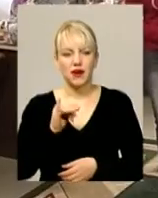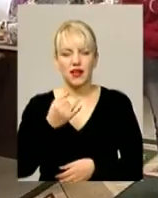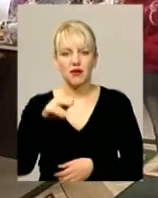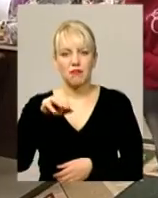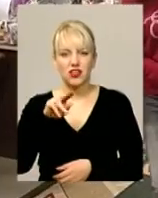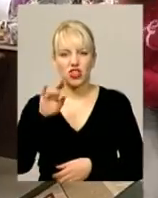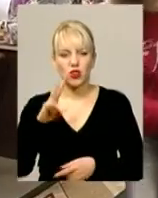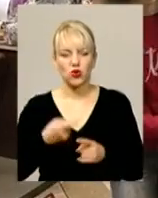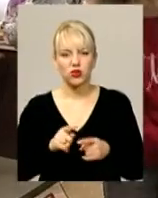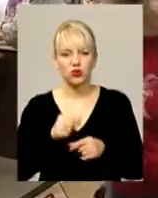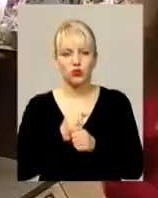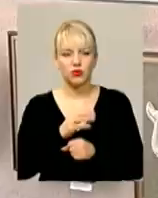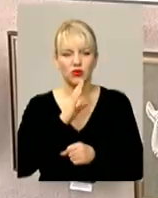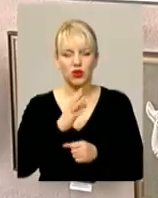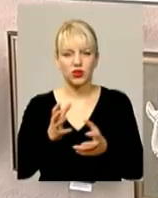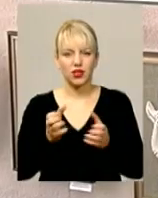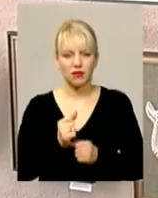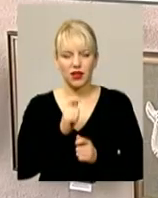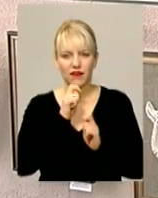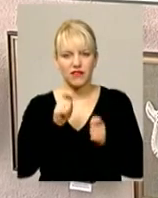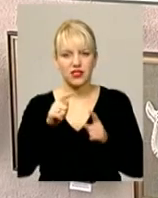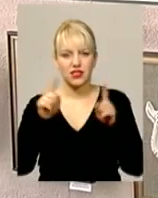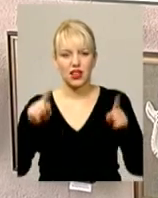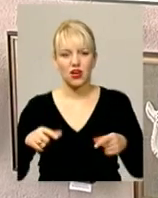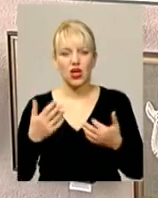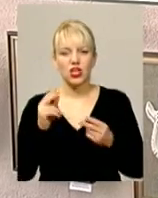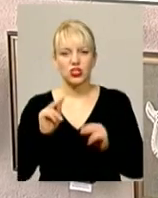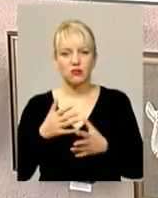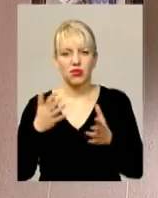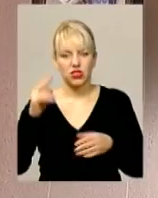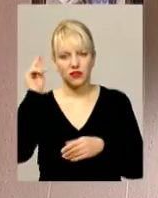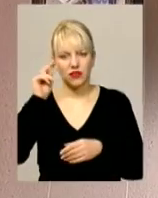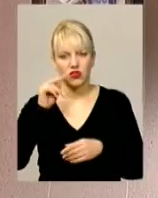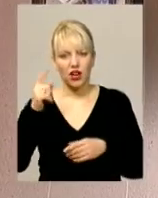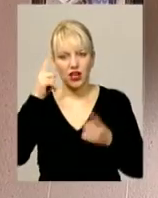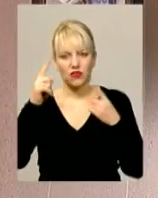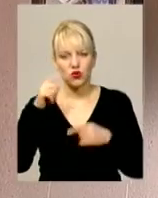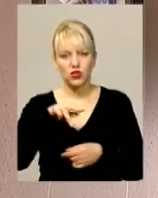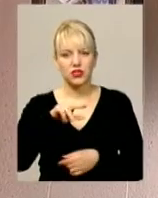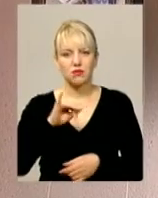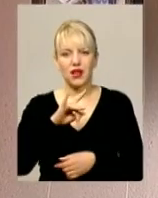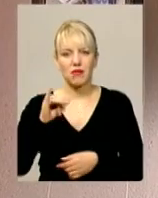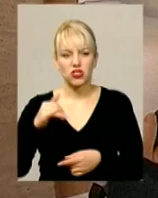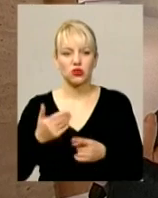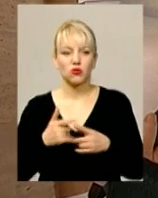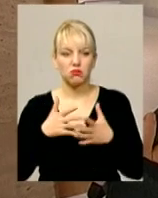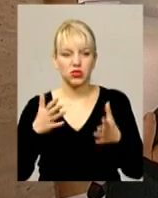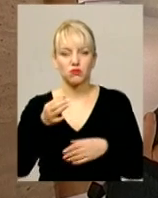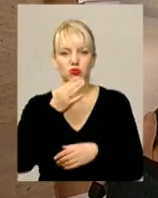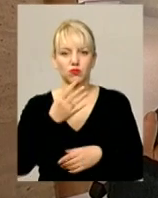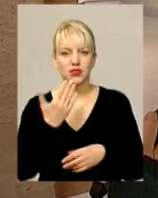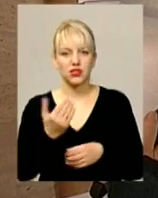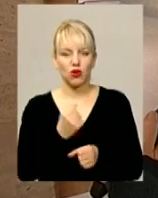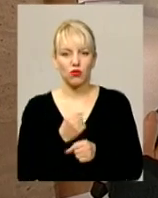За цю роботу школярка отримала відзнаку. Вона каже, чим більше вивчає творчість Марії Примеченко, тим більше роботи художниці їй подобаються. Це